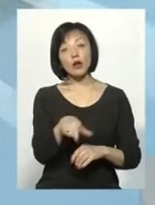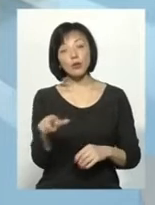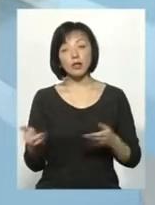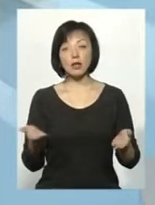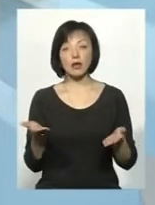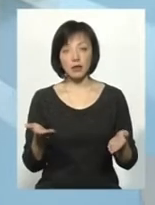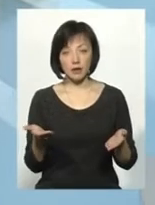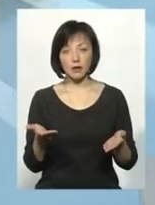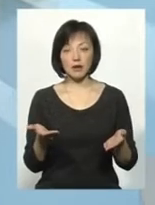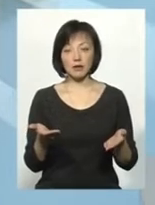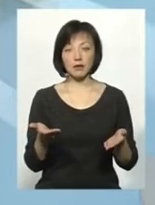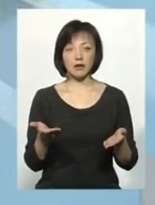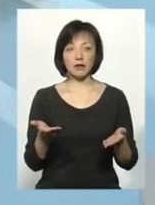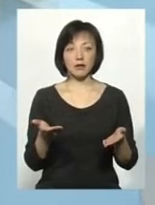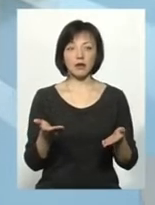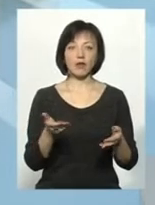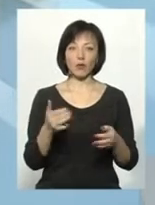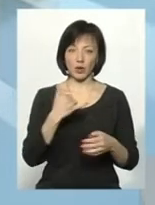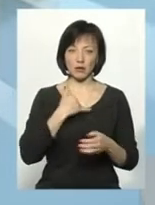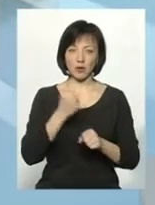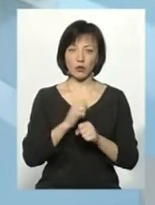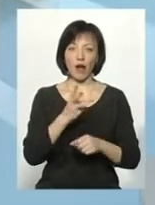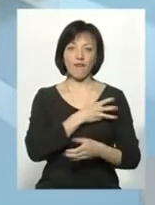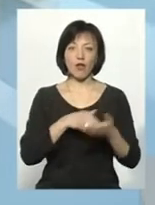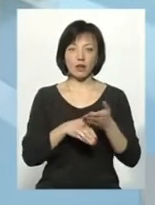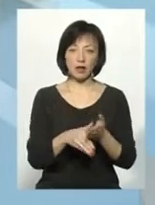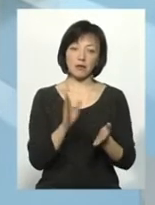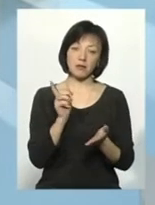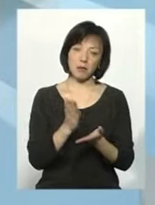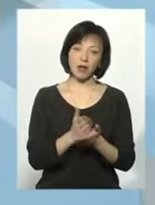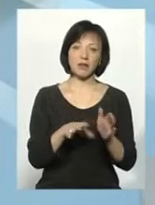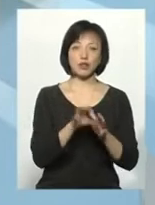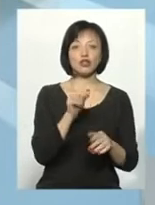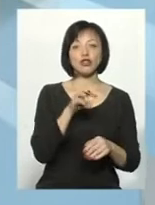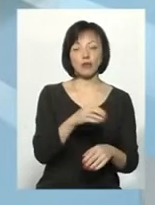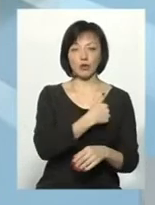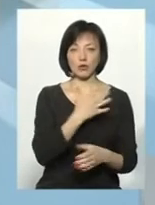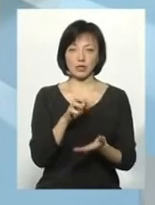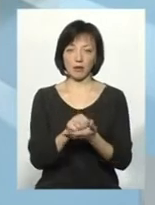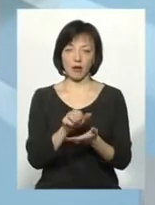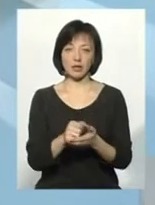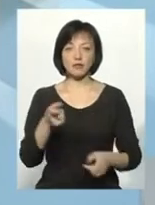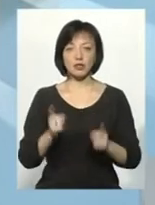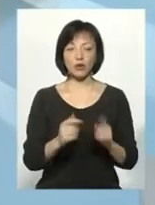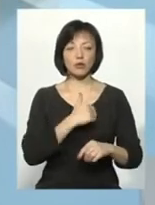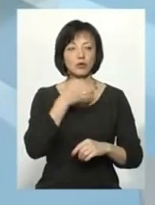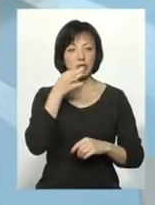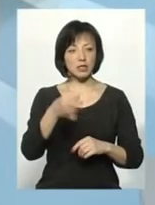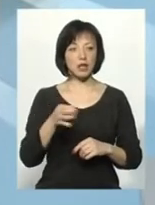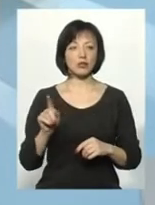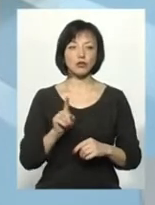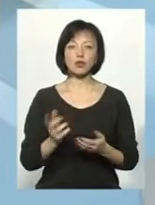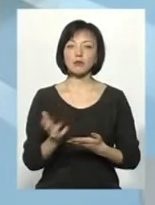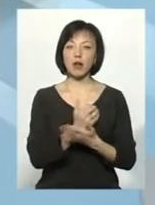які беруть участь в якості волонтерів, вони також повинні мати вибір, чим вони хочуть займатися. Звичайно, я хочу сказати, що